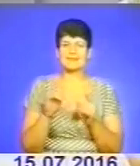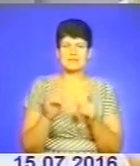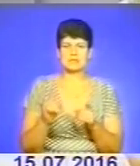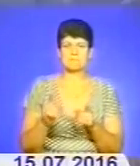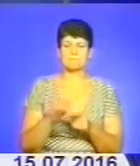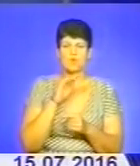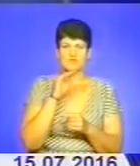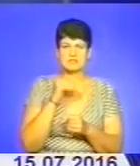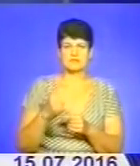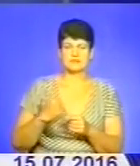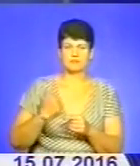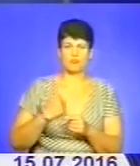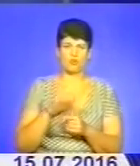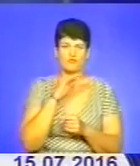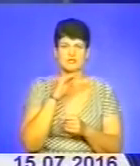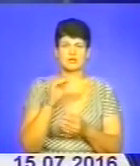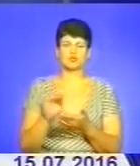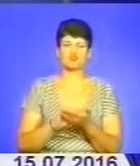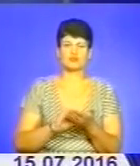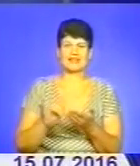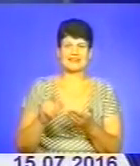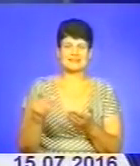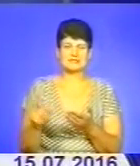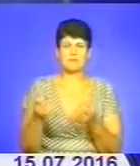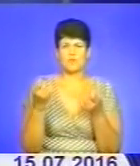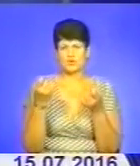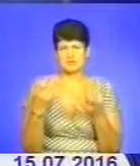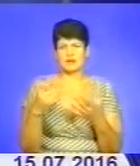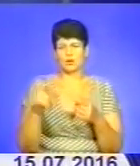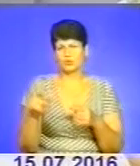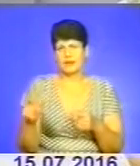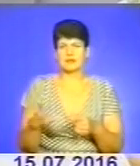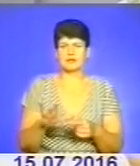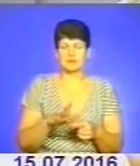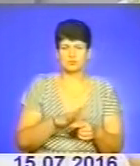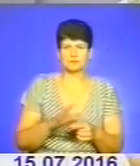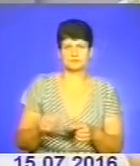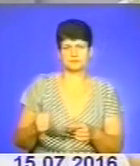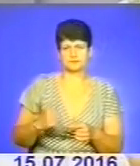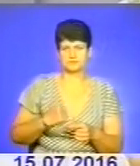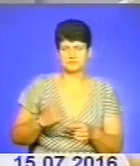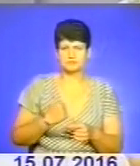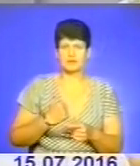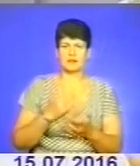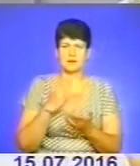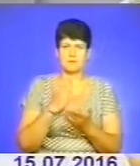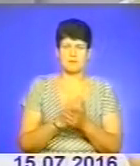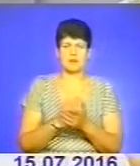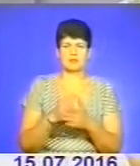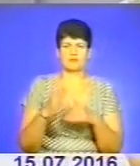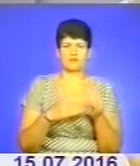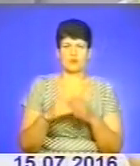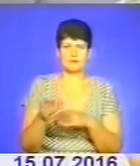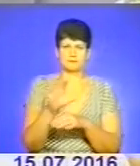професійних фотографів, професійних журналістів, а також простих людей, які були в Збройних силах України, які мали в руках або